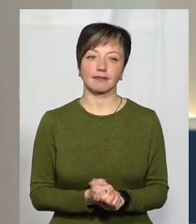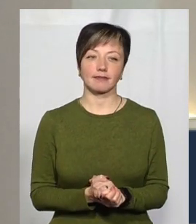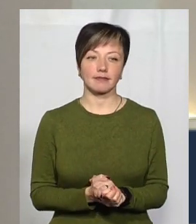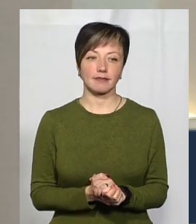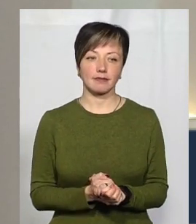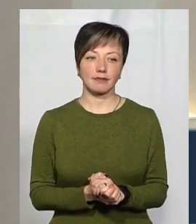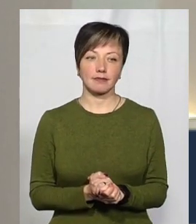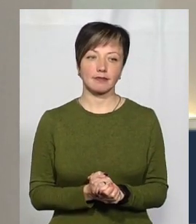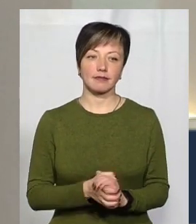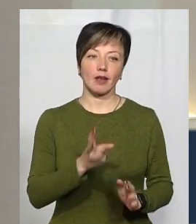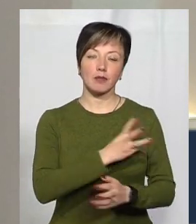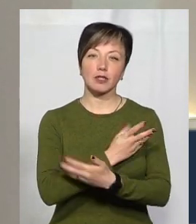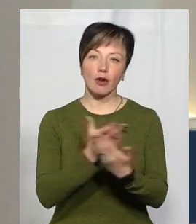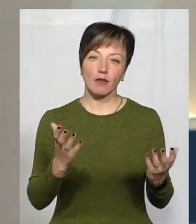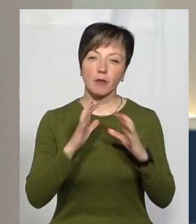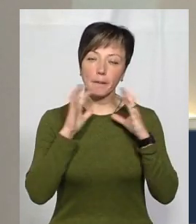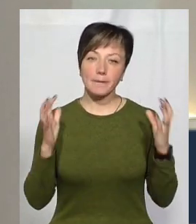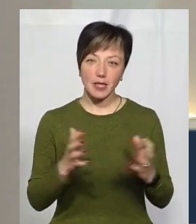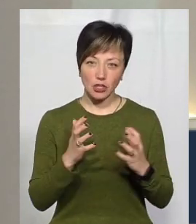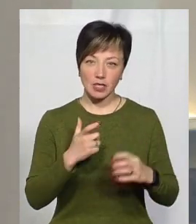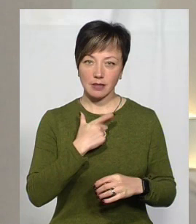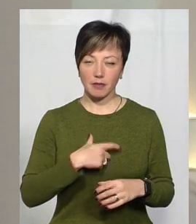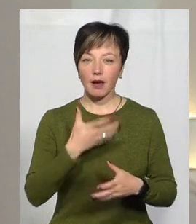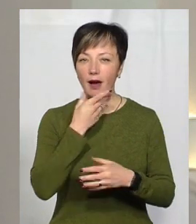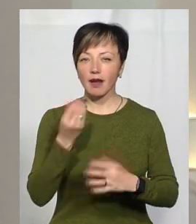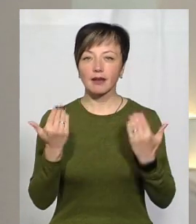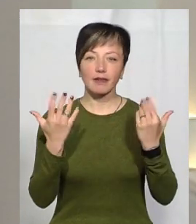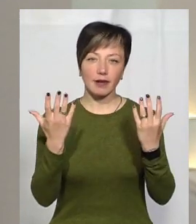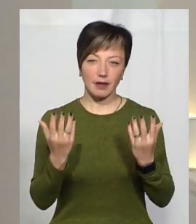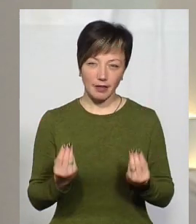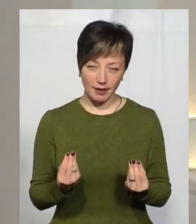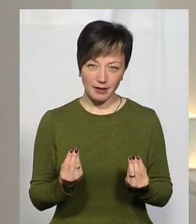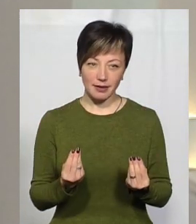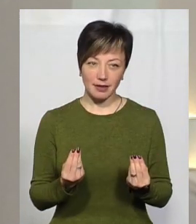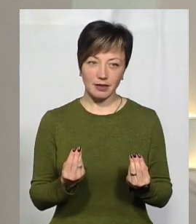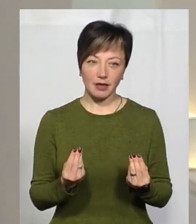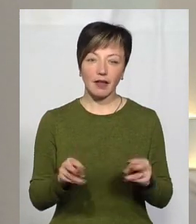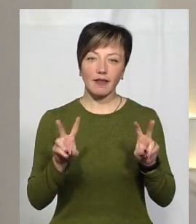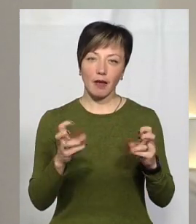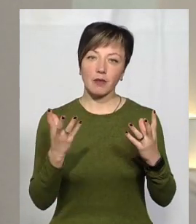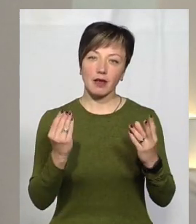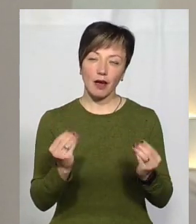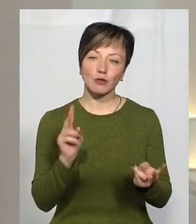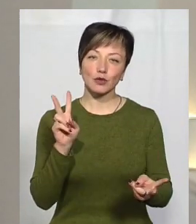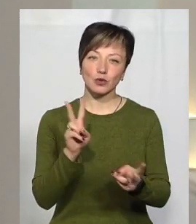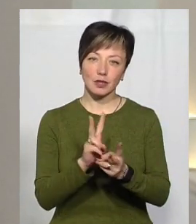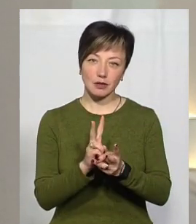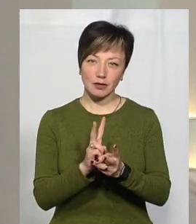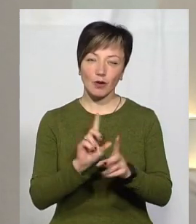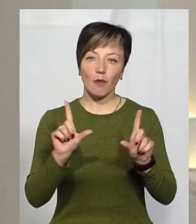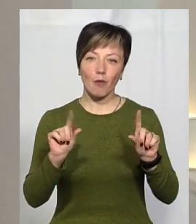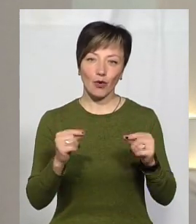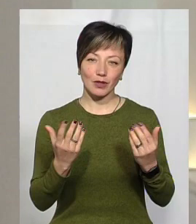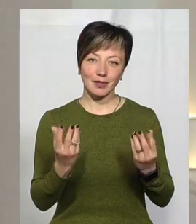І бажаю вам, бережіть себе. Усім гарних вихідних. А у темі дня ми зустрінемося